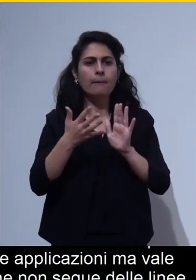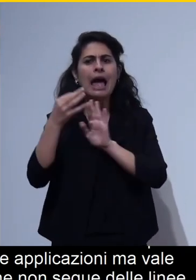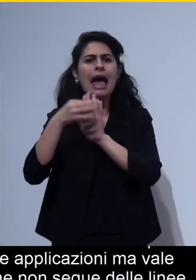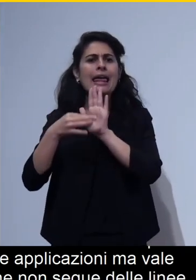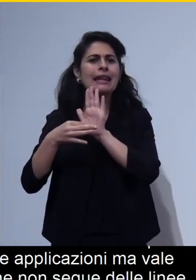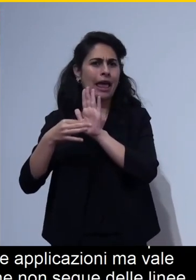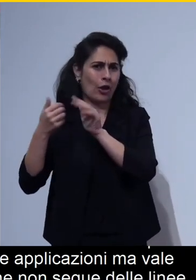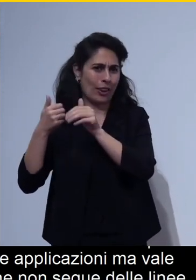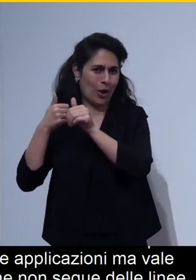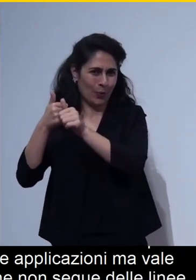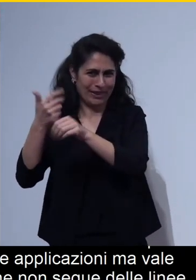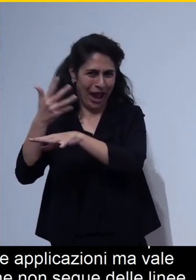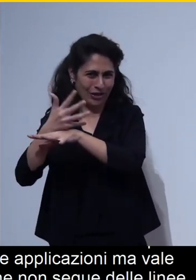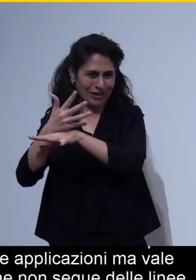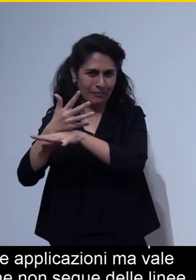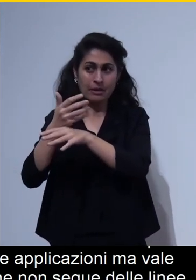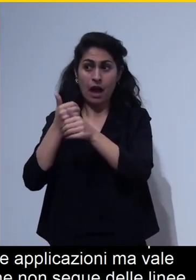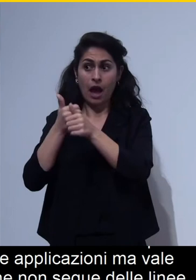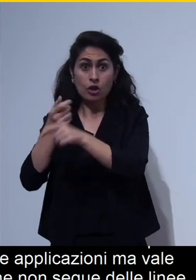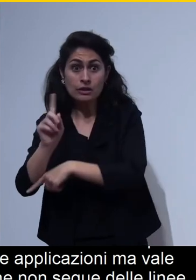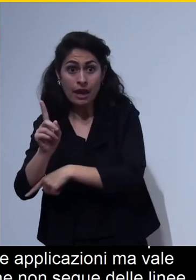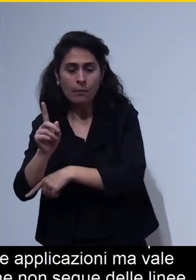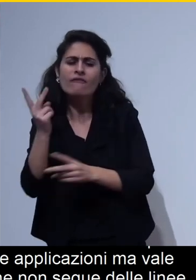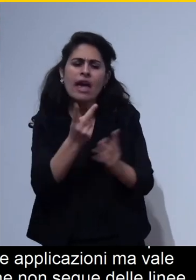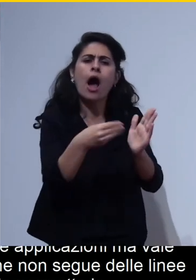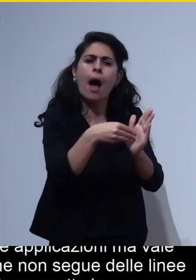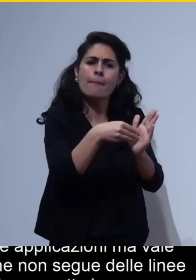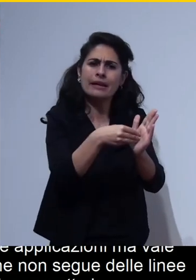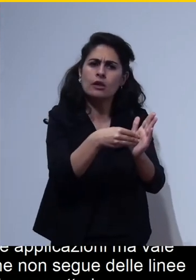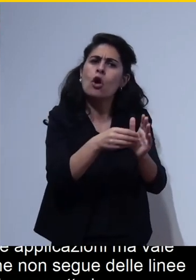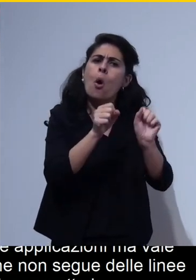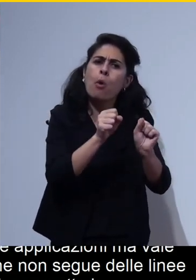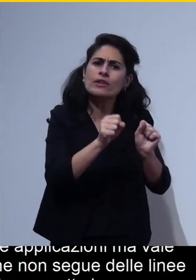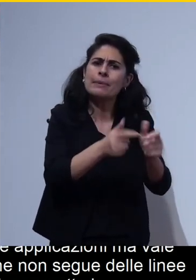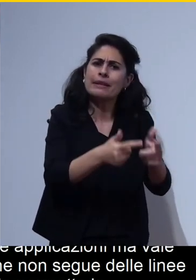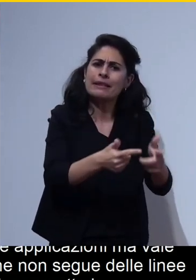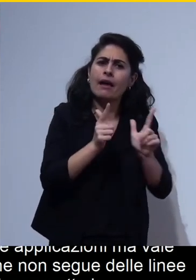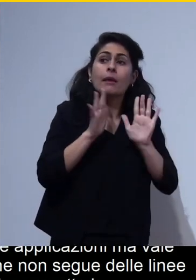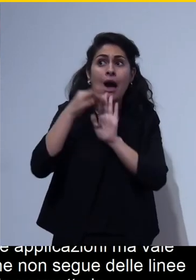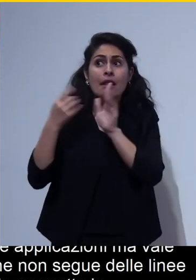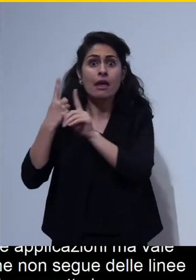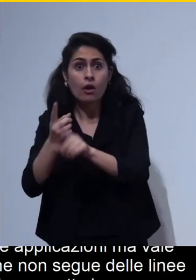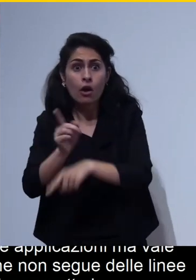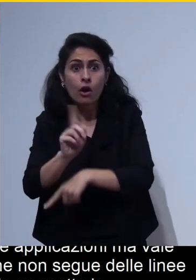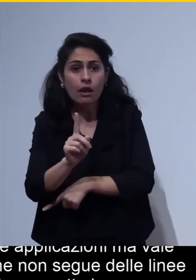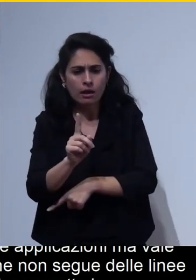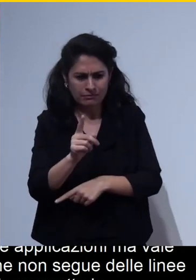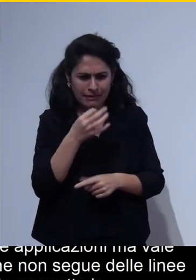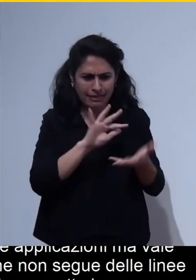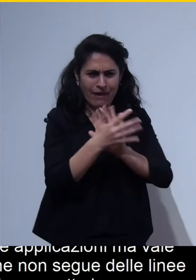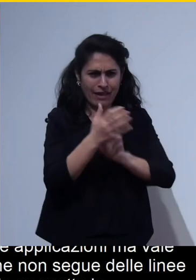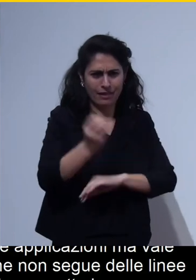'applicazione lo permette, la presentazione non sarà accessibile. Quindi, se si utilizza, per esempio, un template con un